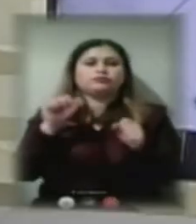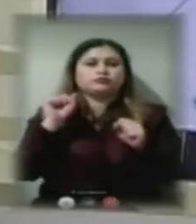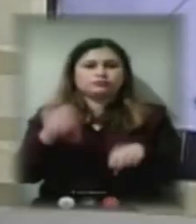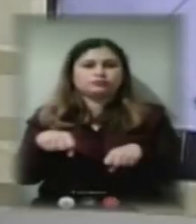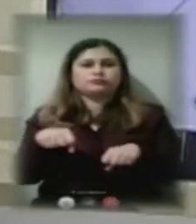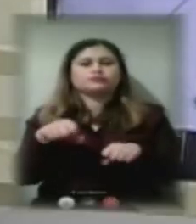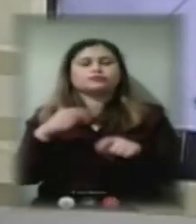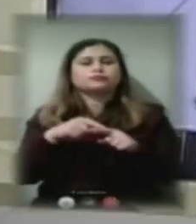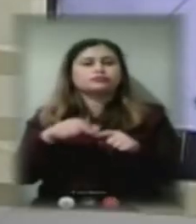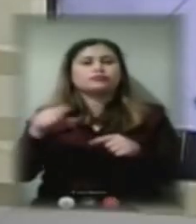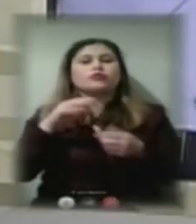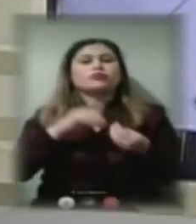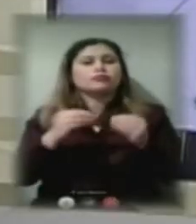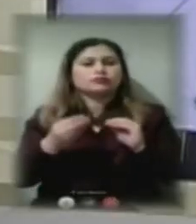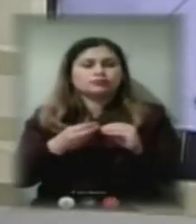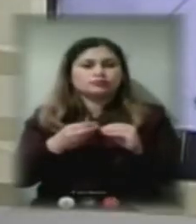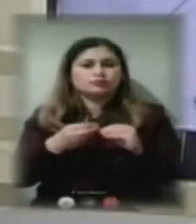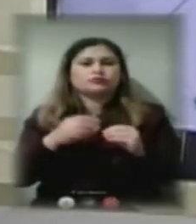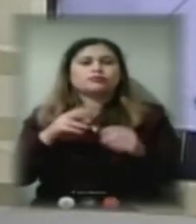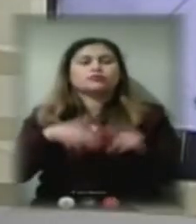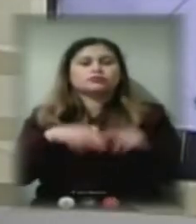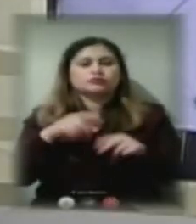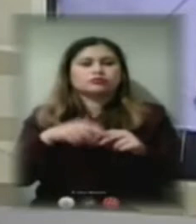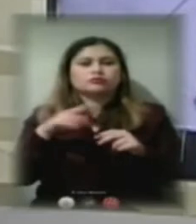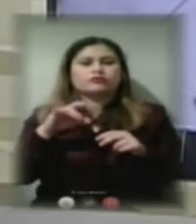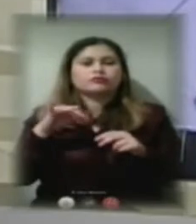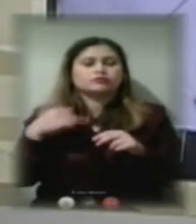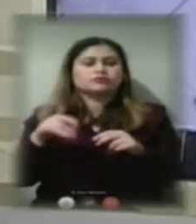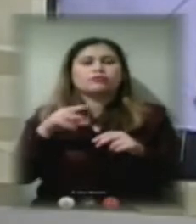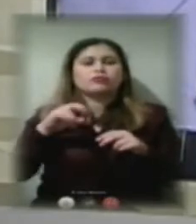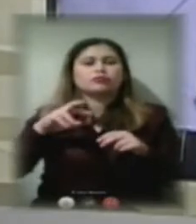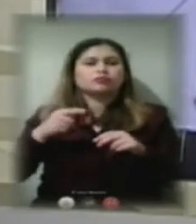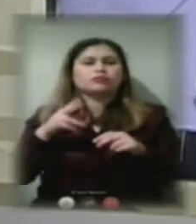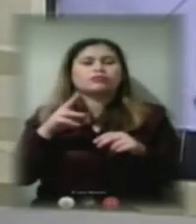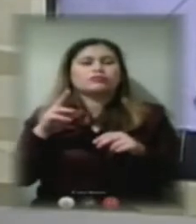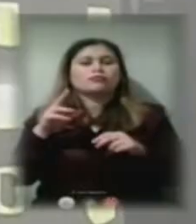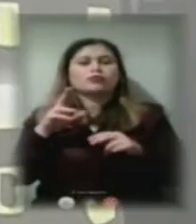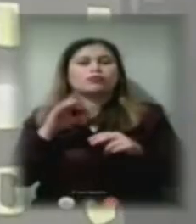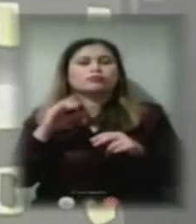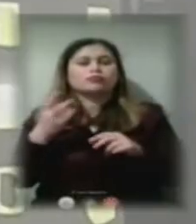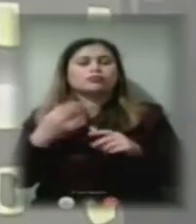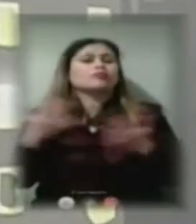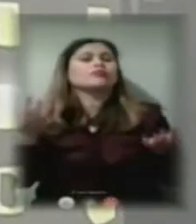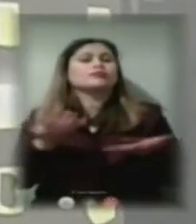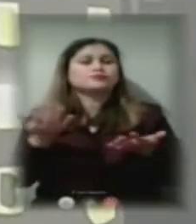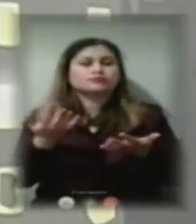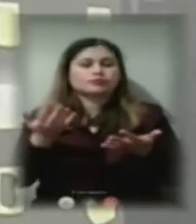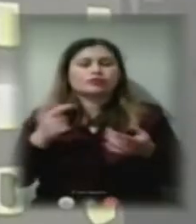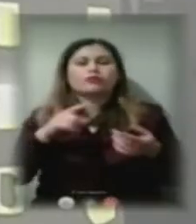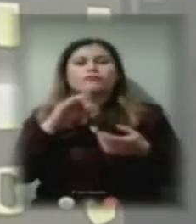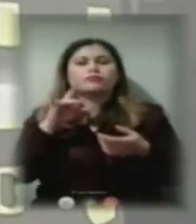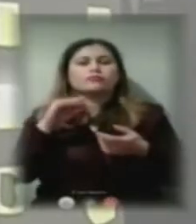від цієї проблеми і побудувати на Таврійському модульній котельні і так далі. Який варіант вирішення